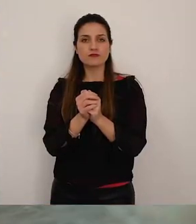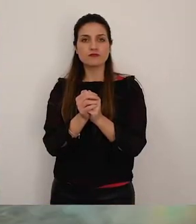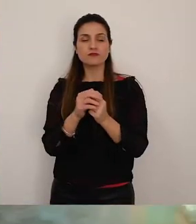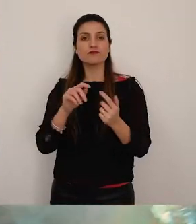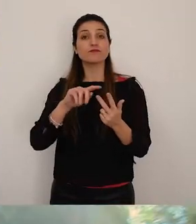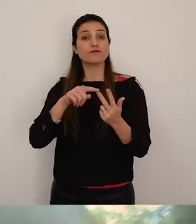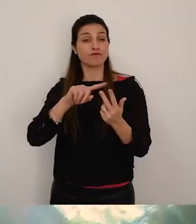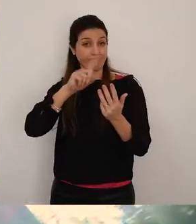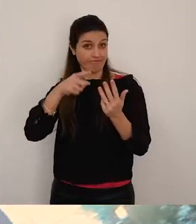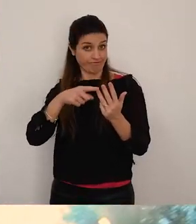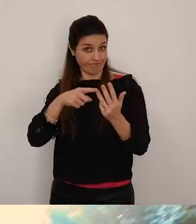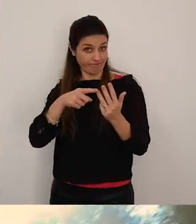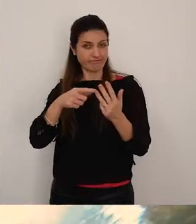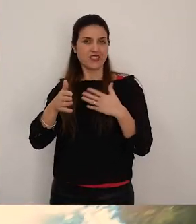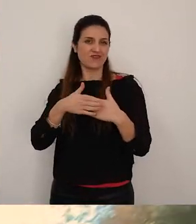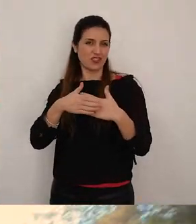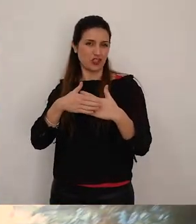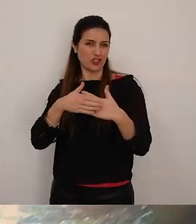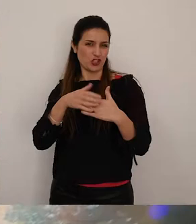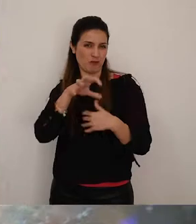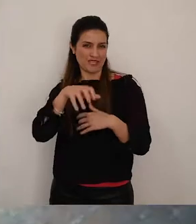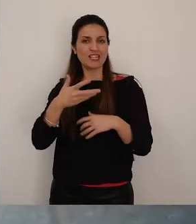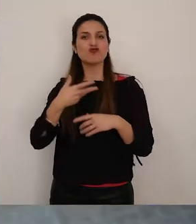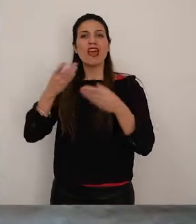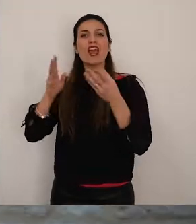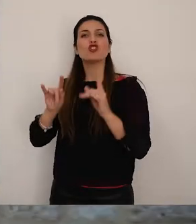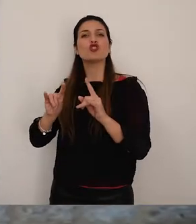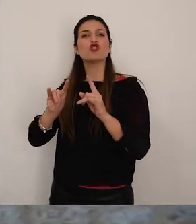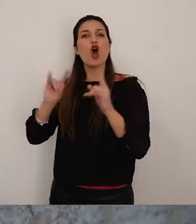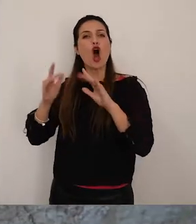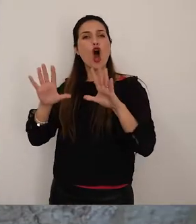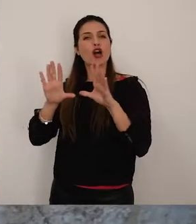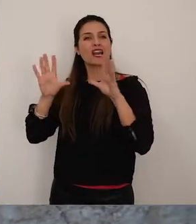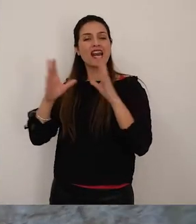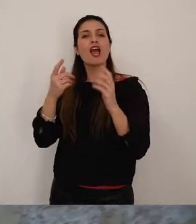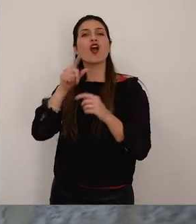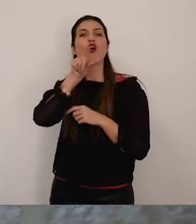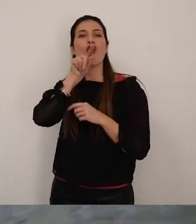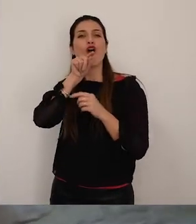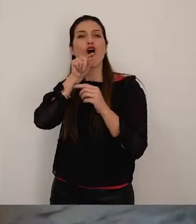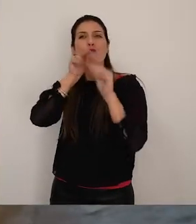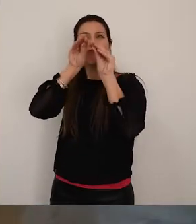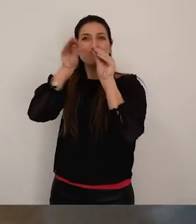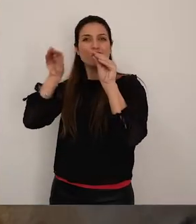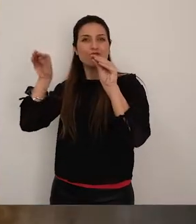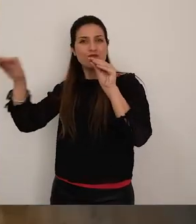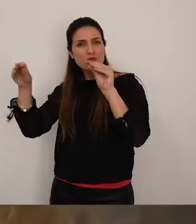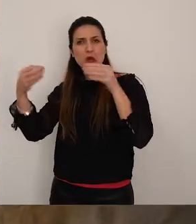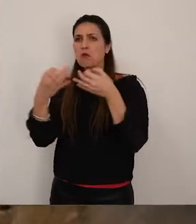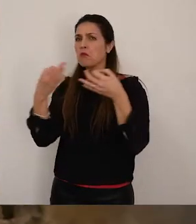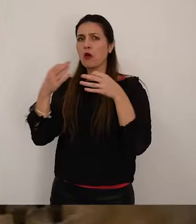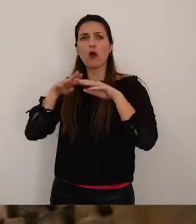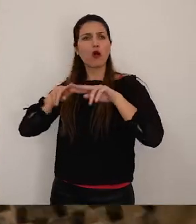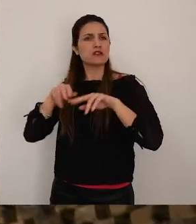a pochi metri dalla masseria vi è una grande torre colombaia perfettamente conservata sia esternamente che internamente